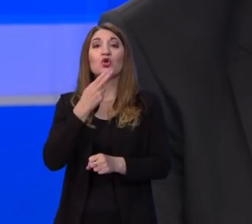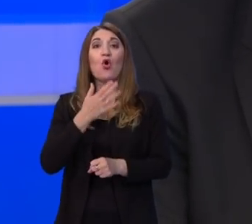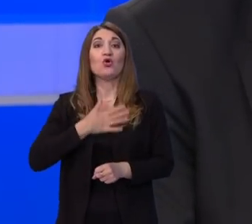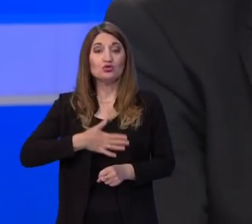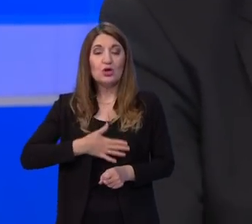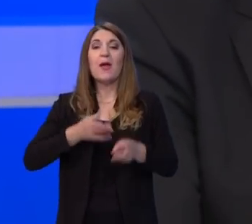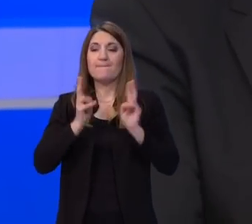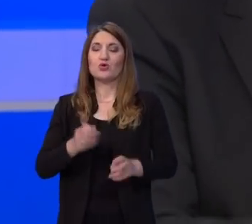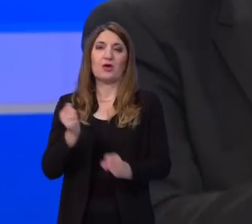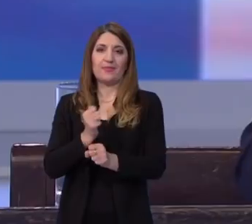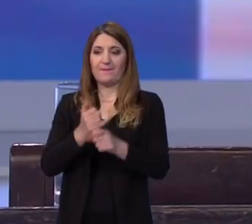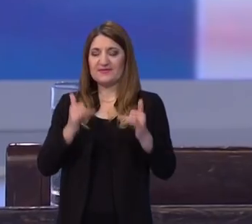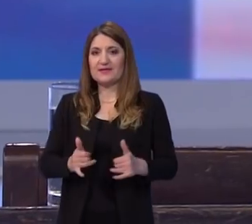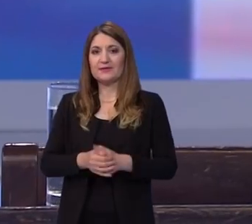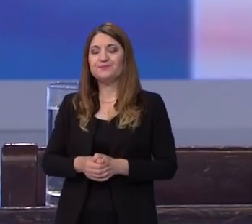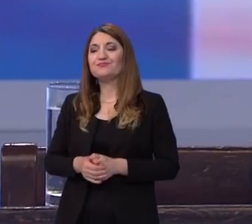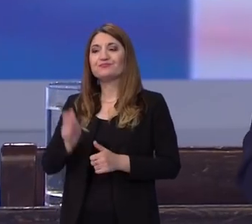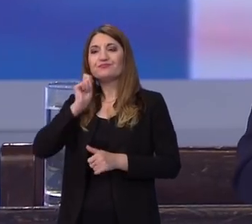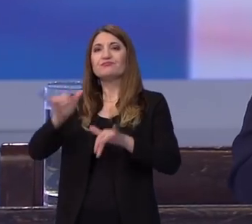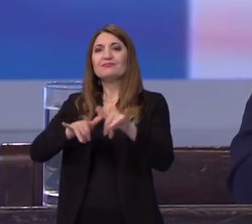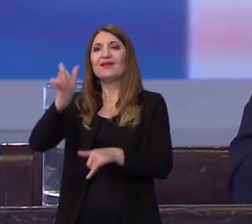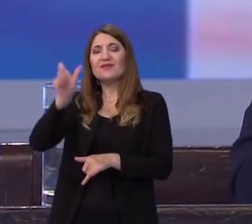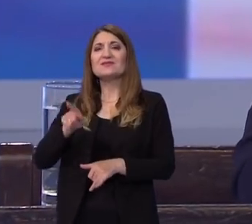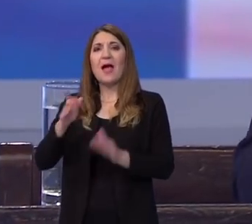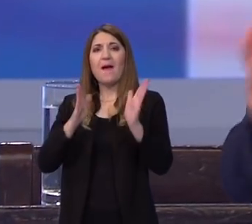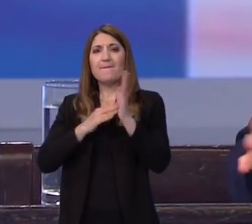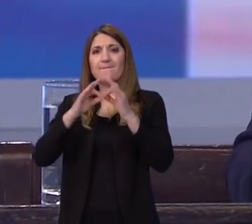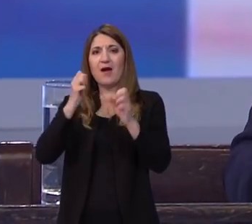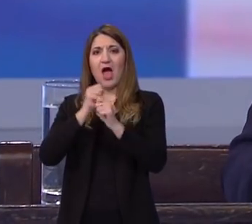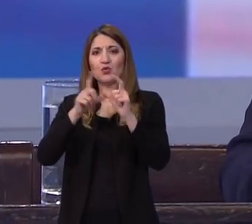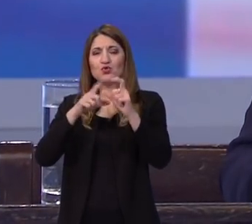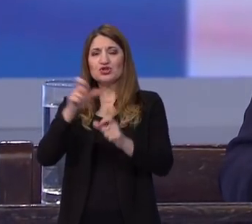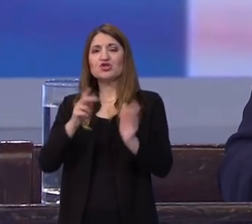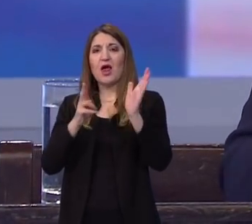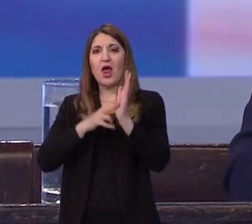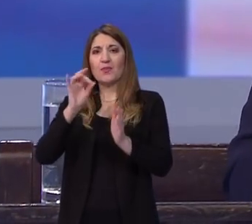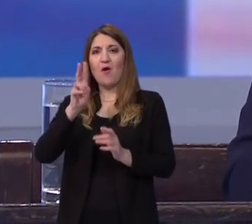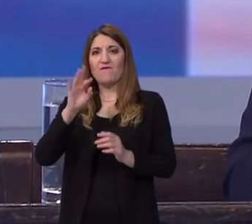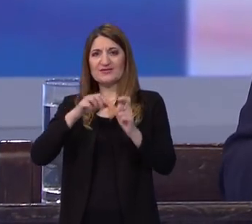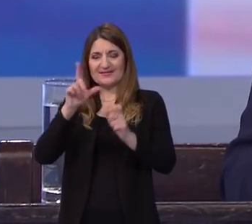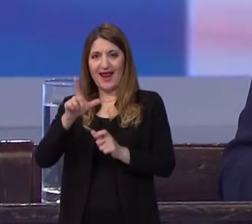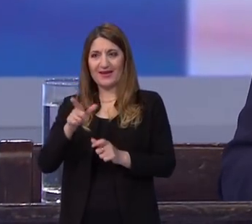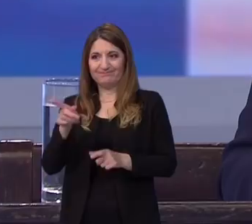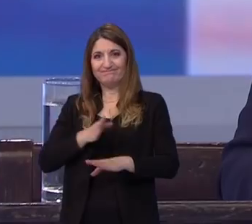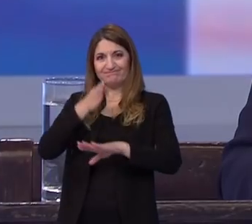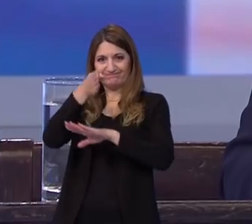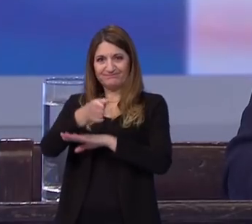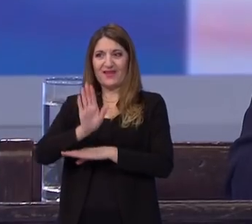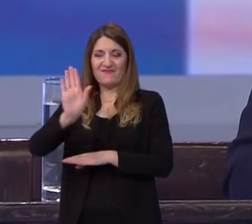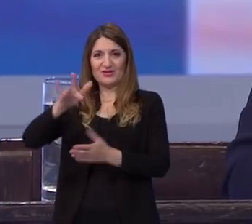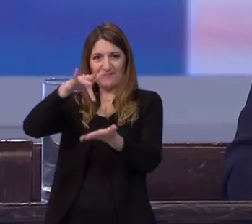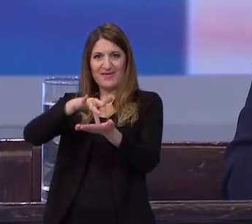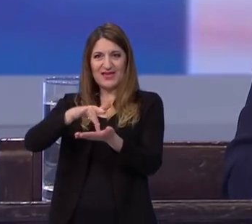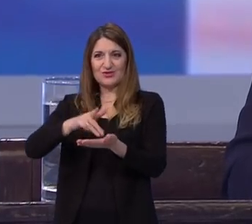napraviti i sada. Ravnuteljica Margušić-Novosel, jako emotivno doći u vaš kraj. Nakon šest mjeseci, nakon